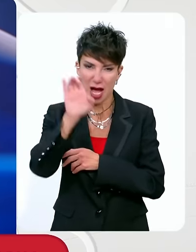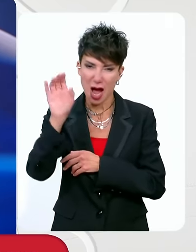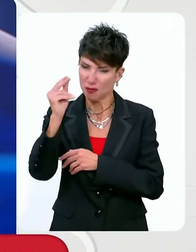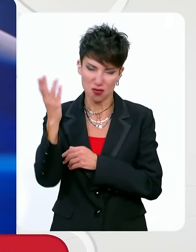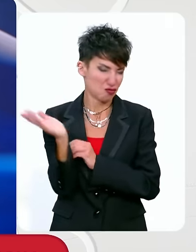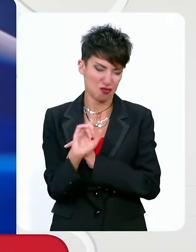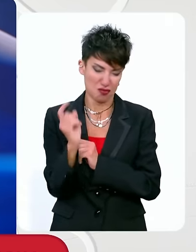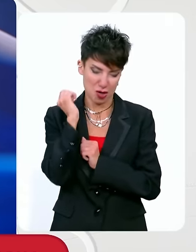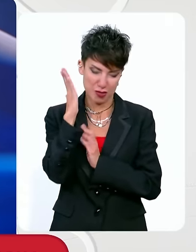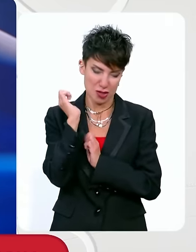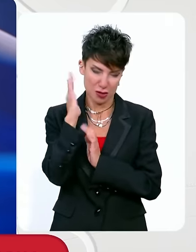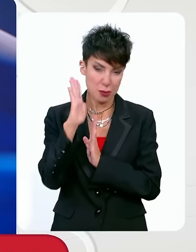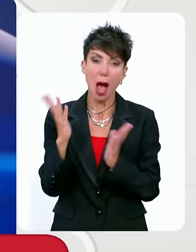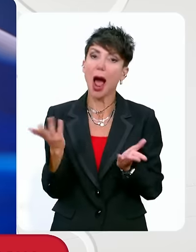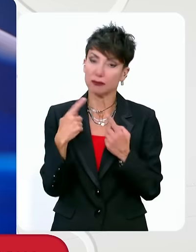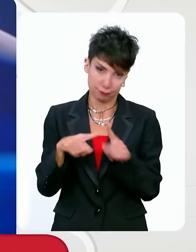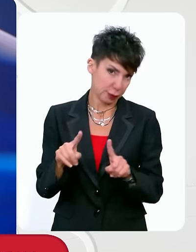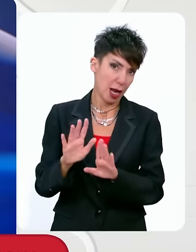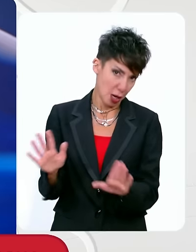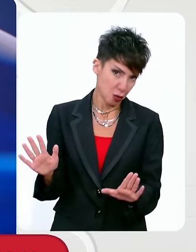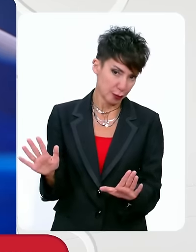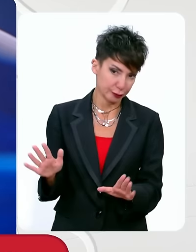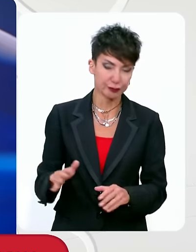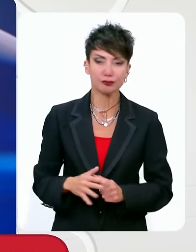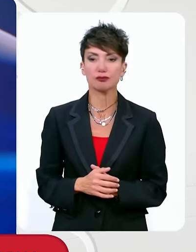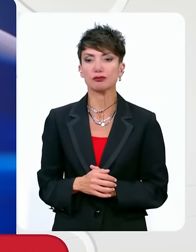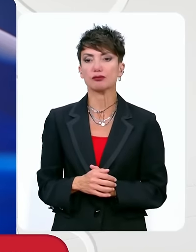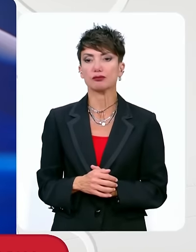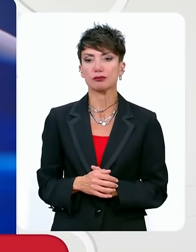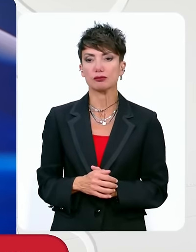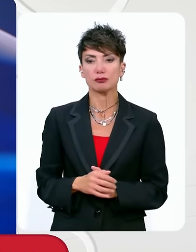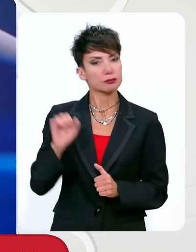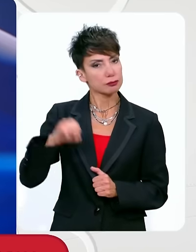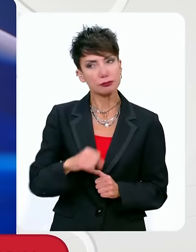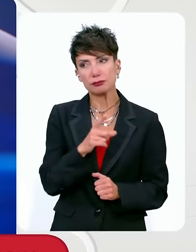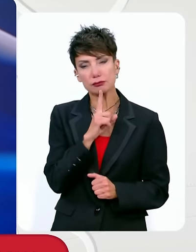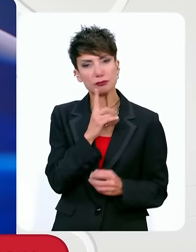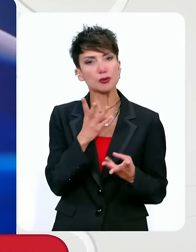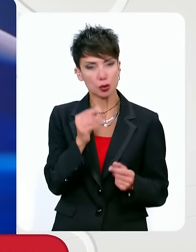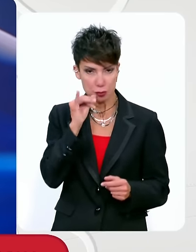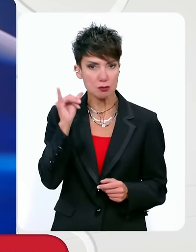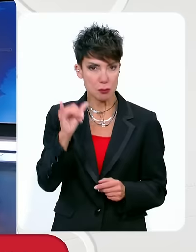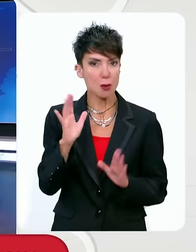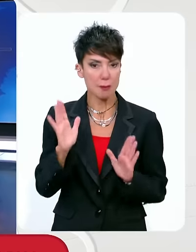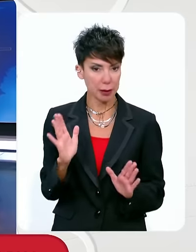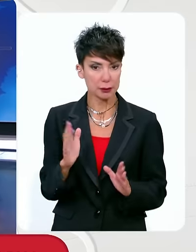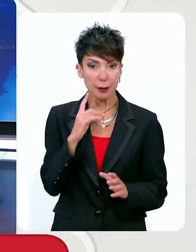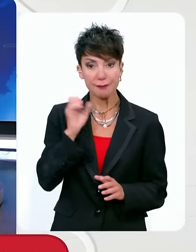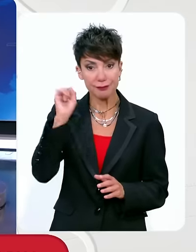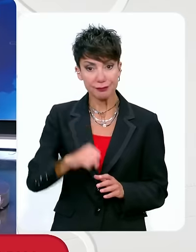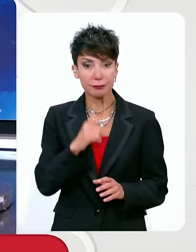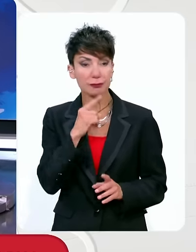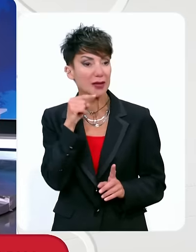αλλά αυτό είναι διαφορετικό ζήτημα. Έτσι νομίζω πάντα ήταν. Δηλαδή πάντα είχαμε πάρα πολλά κόμματα